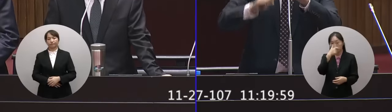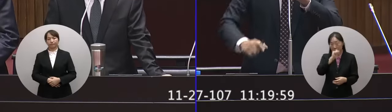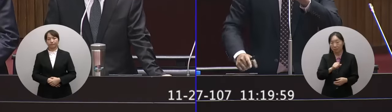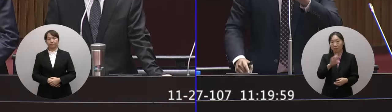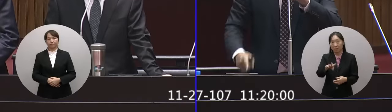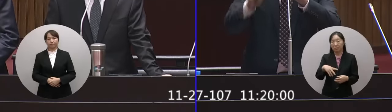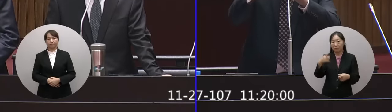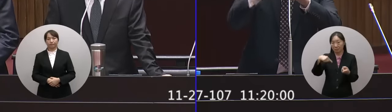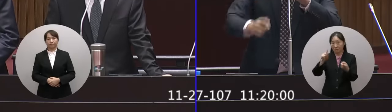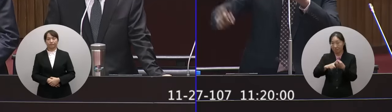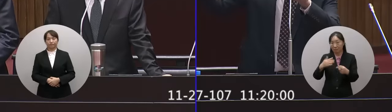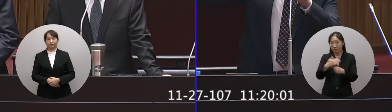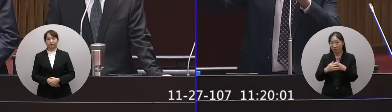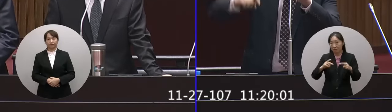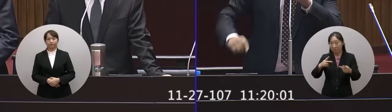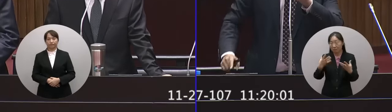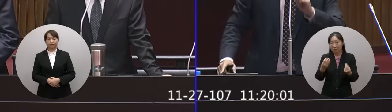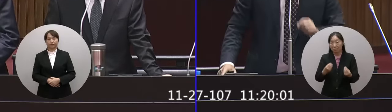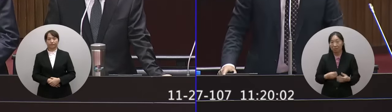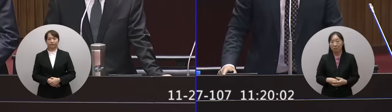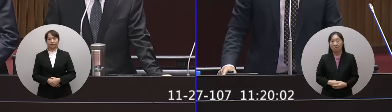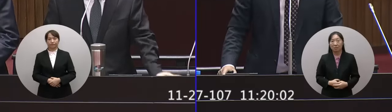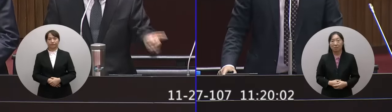該保養沒有保養請問他為什麼